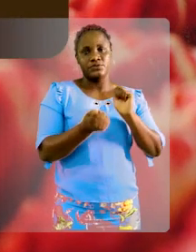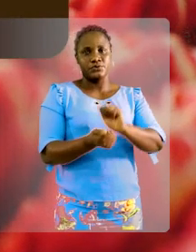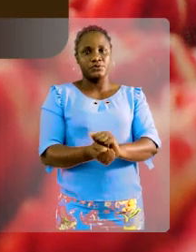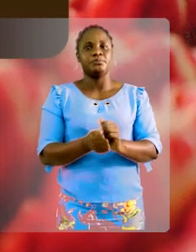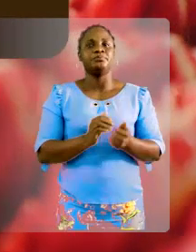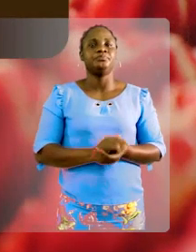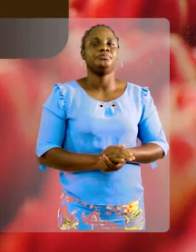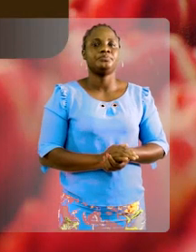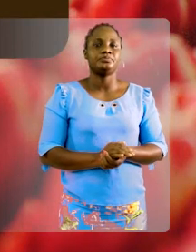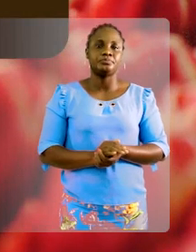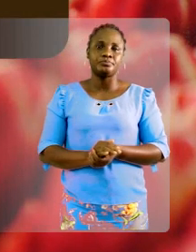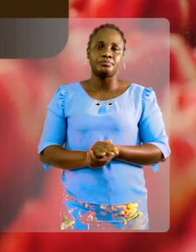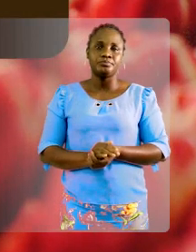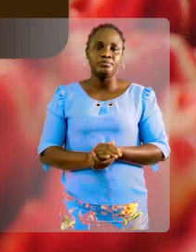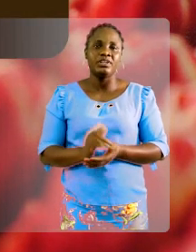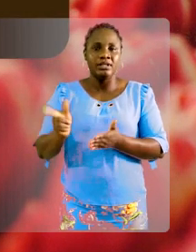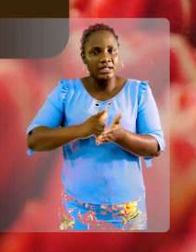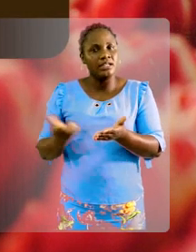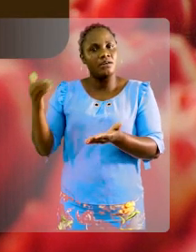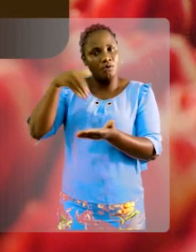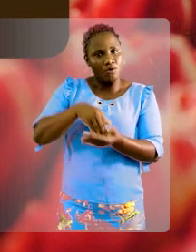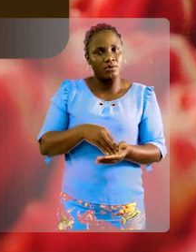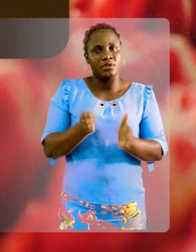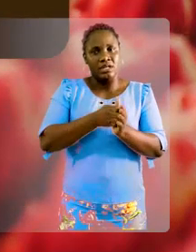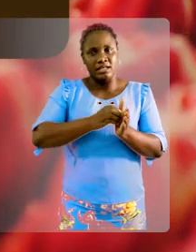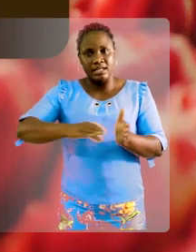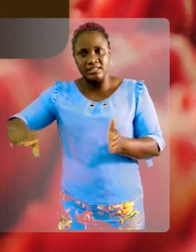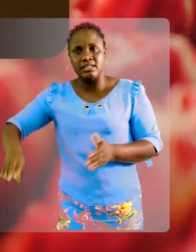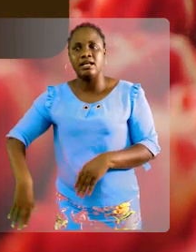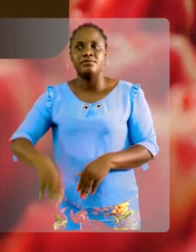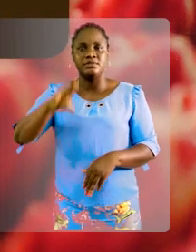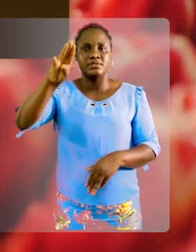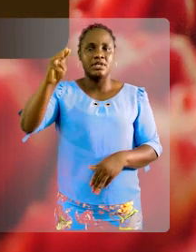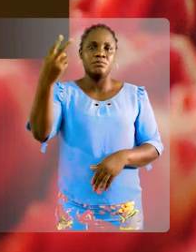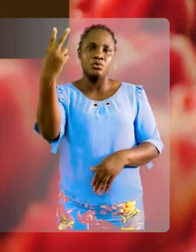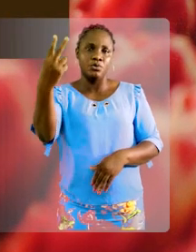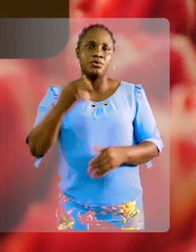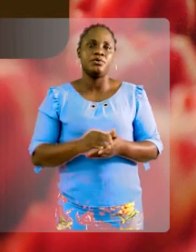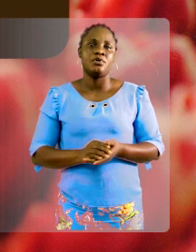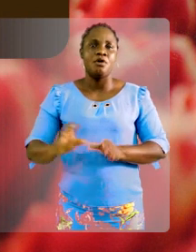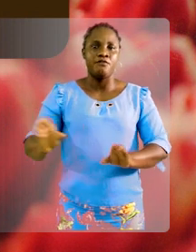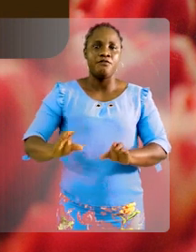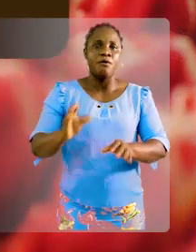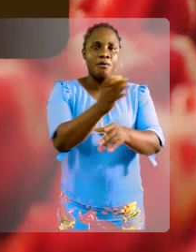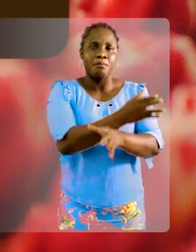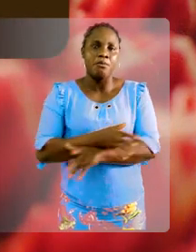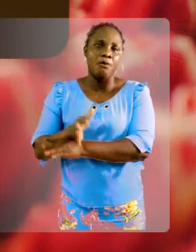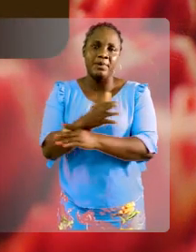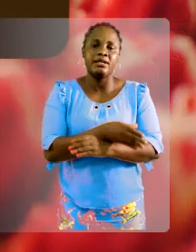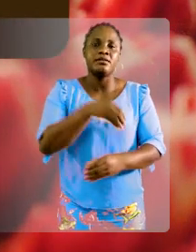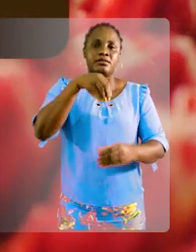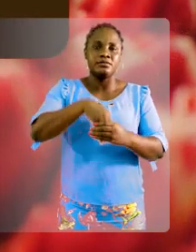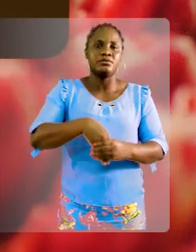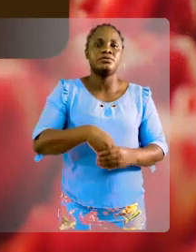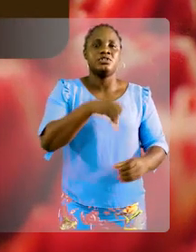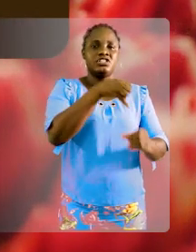ce changement. Je reprends. Les élèves de CM2 font une sortie dans un